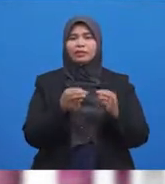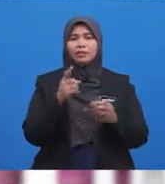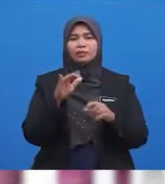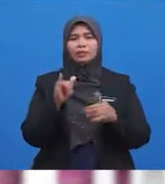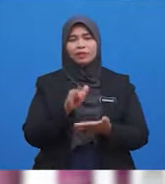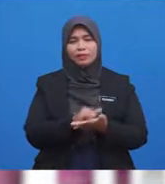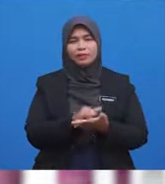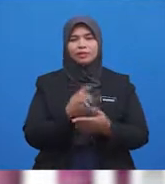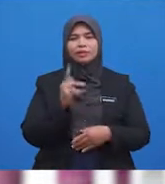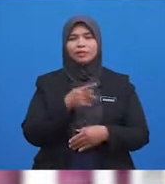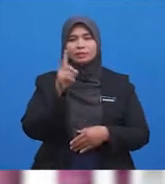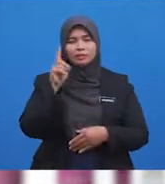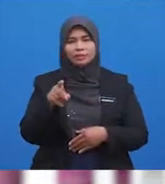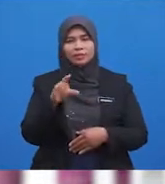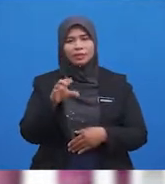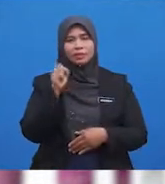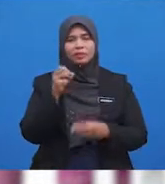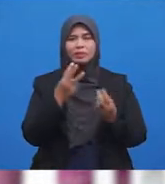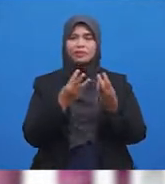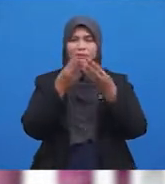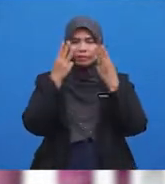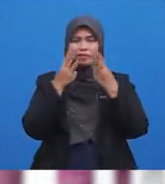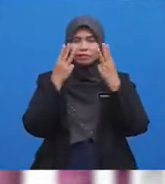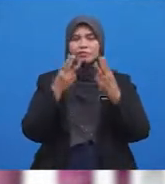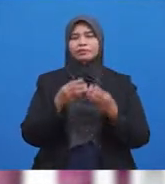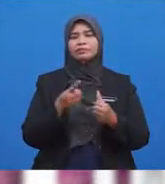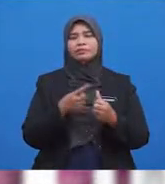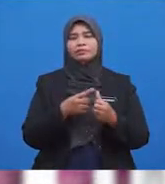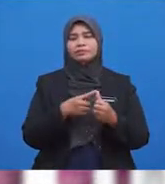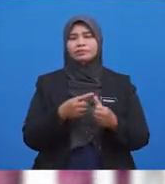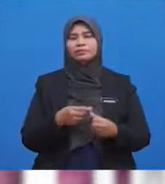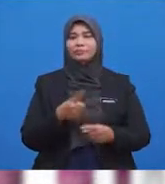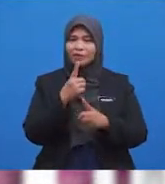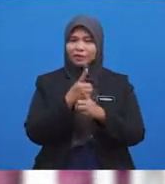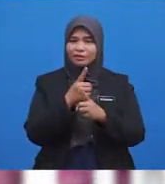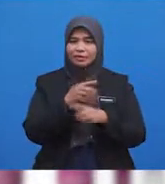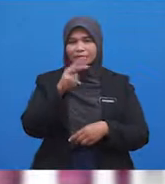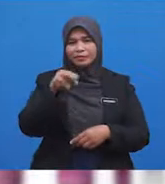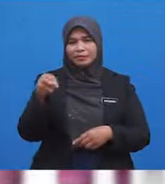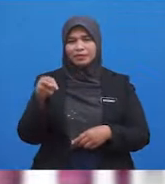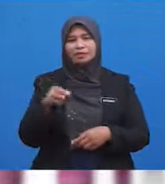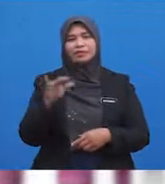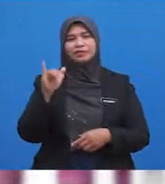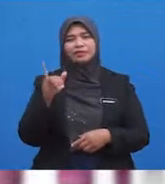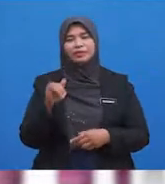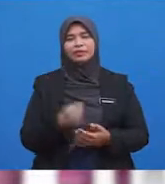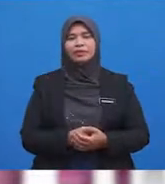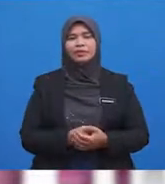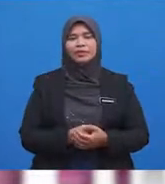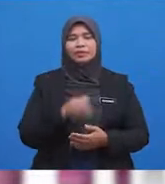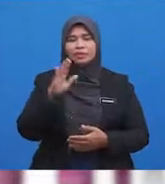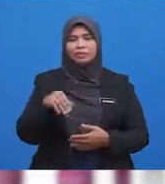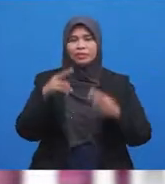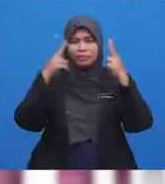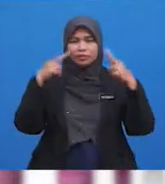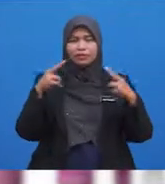kita mestilah mengambil wuduk terlebih dahulu. Betul kan murid-murid? Haa...sebelum Ustazah